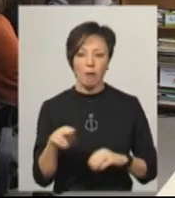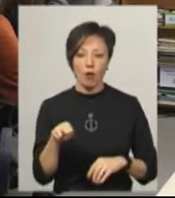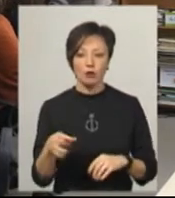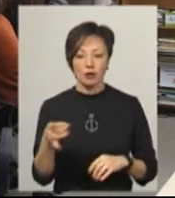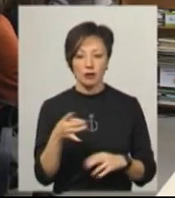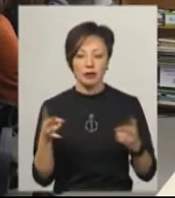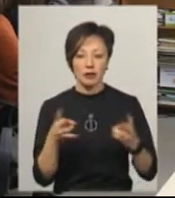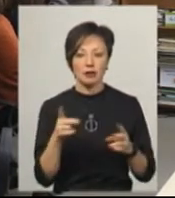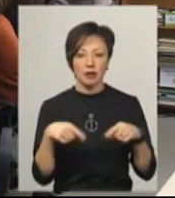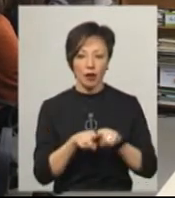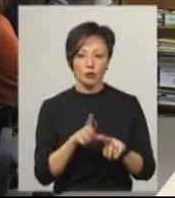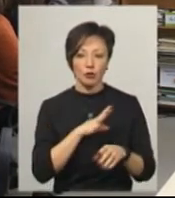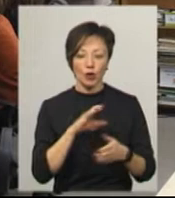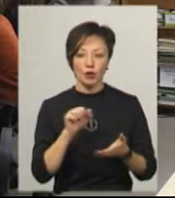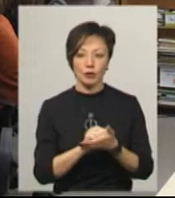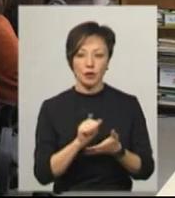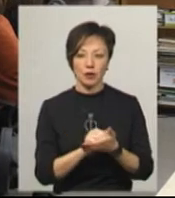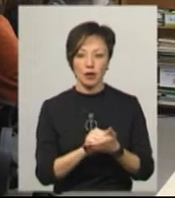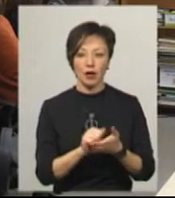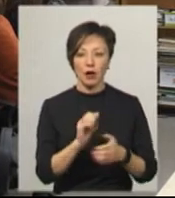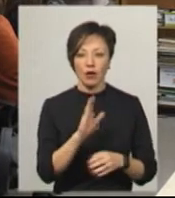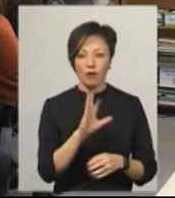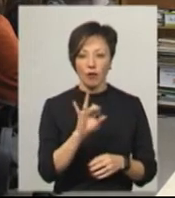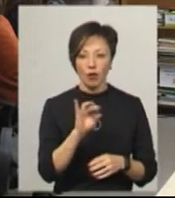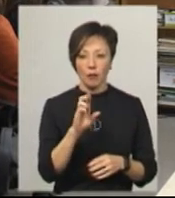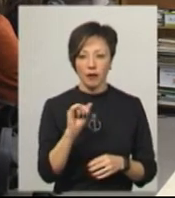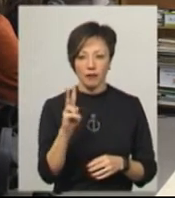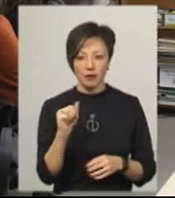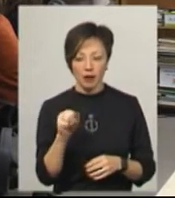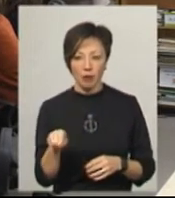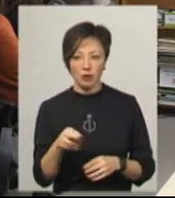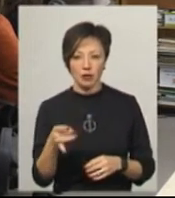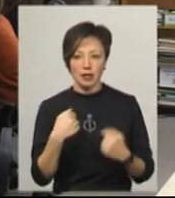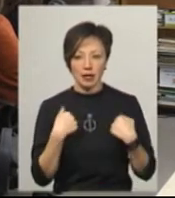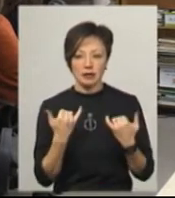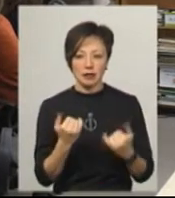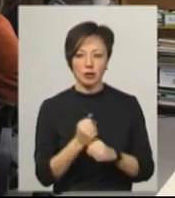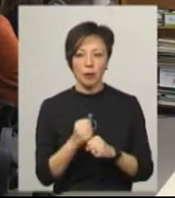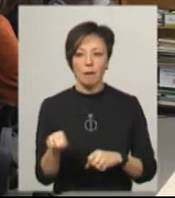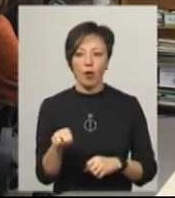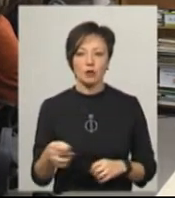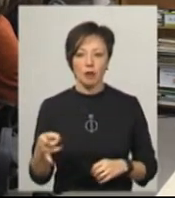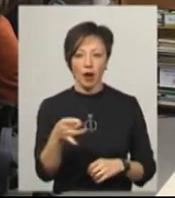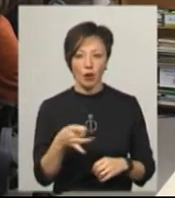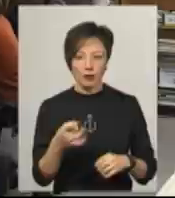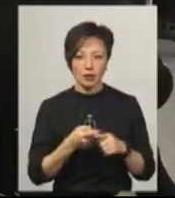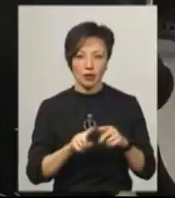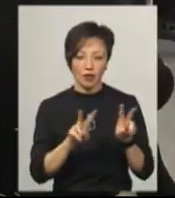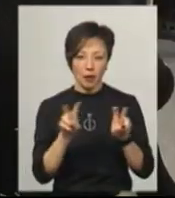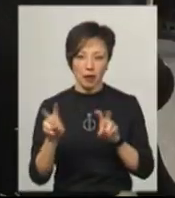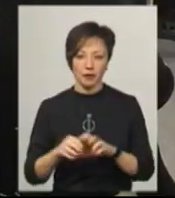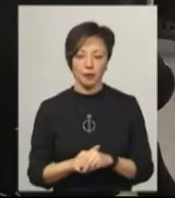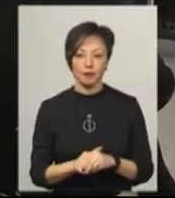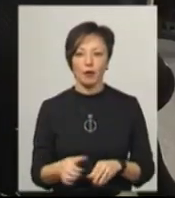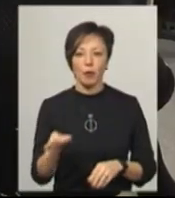були надруковані і село Воробівка Полонського району, тому що я зараз працюю над Полонським районом над цією тематикою.